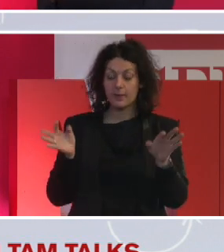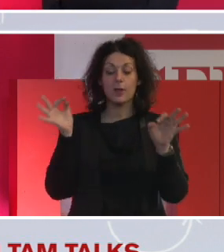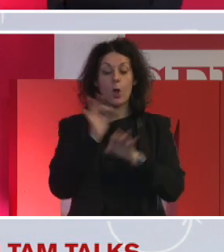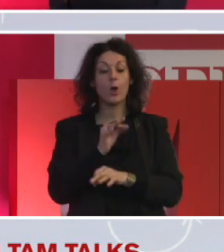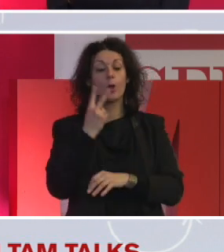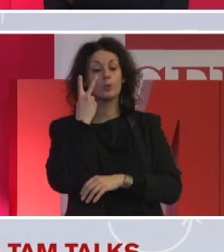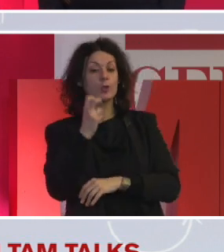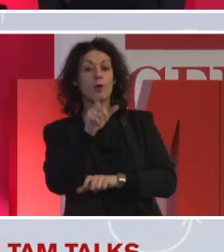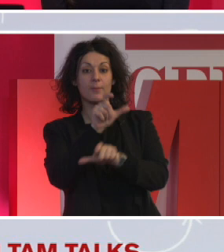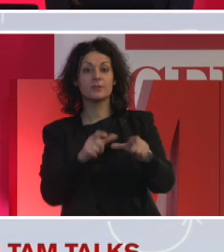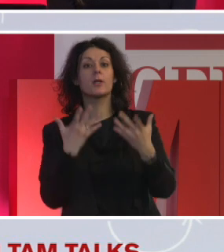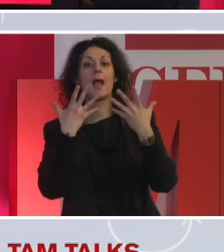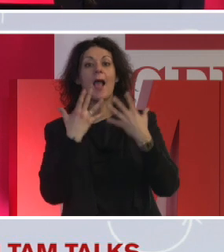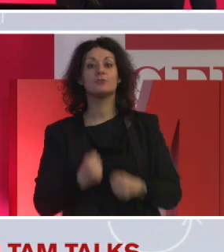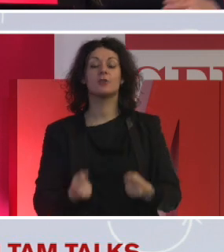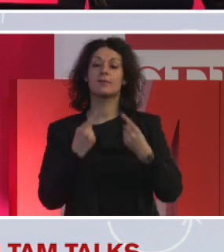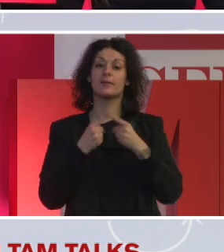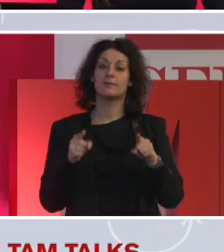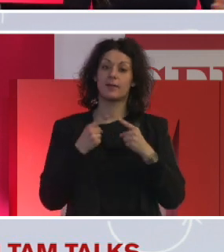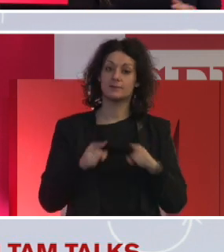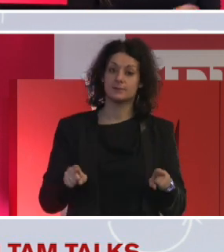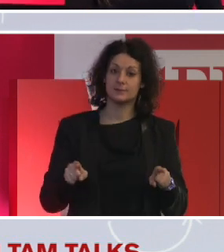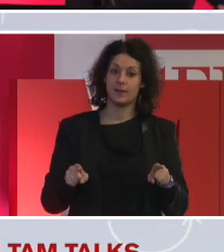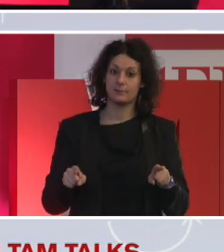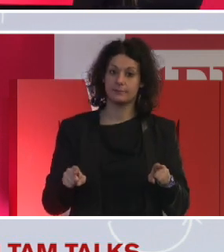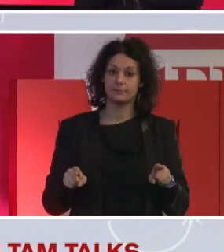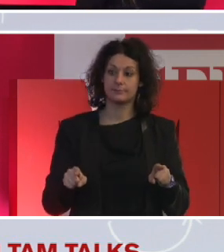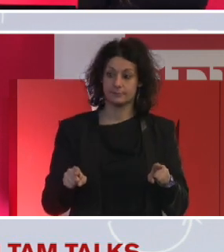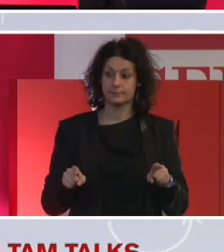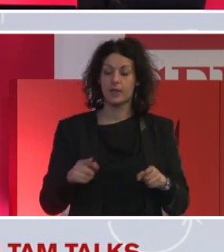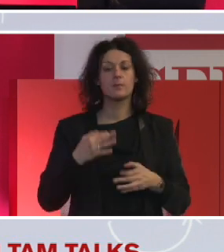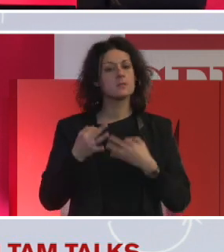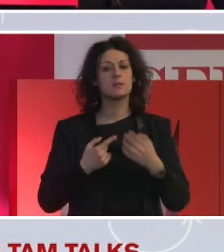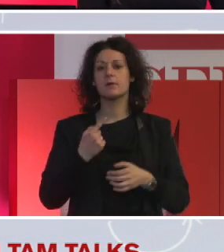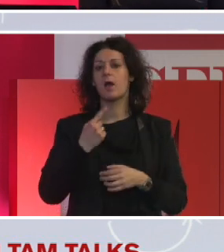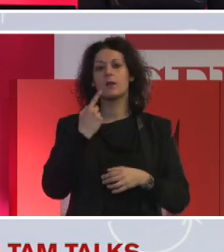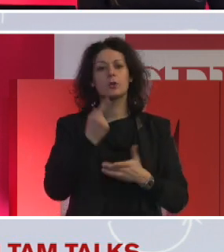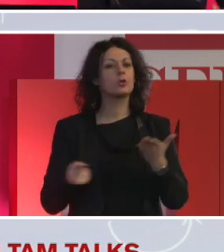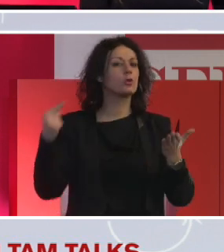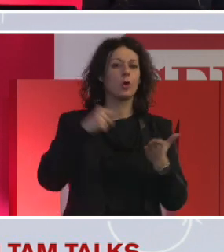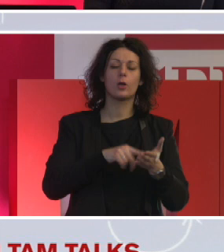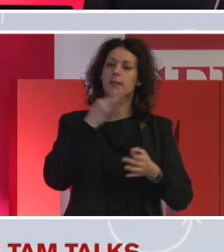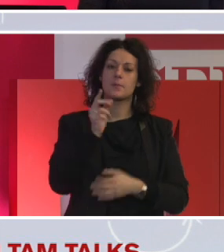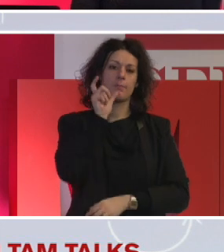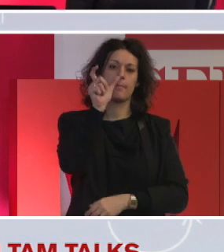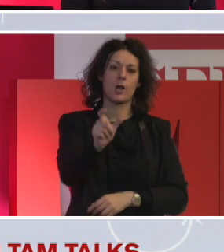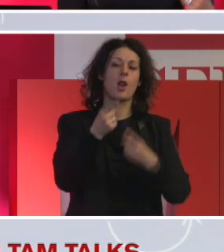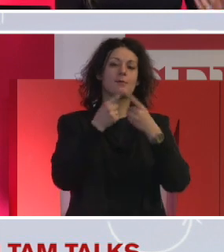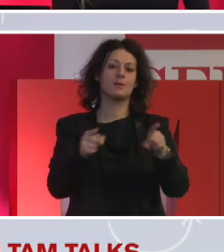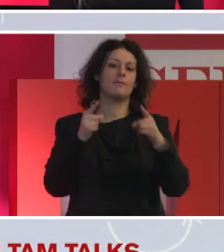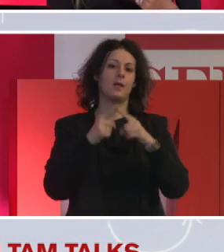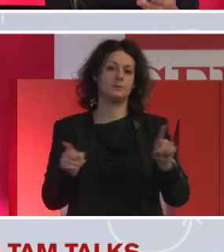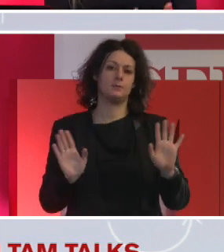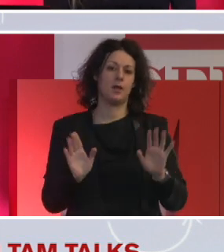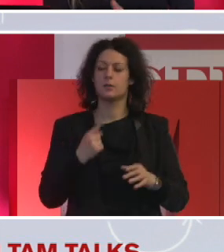che abbiamo visto prima e poi a livello di formalità, eccetera. Però di nuovo diversity torna fuori, si è visto nel mondo di rispetto,